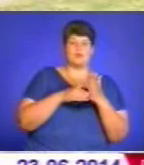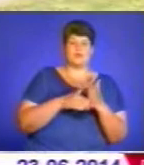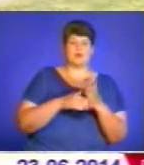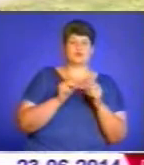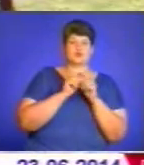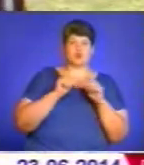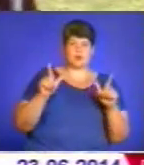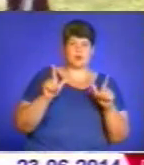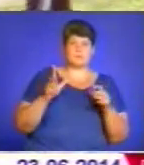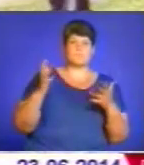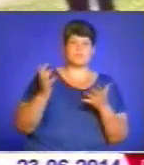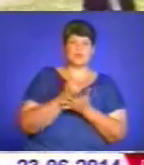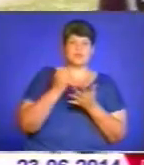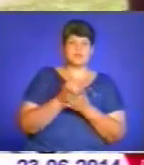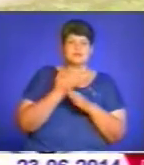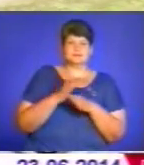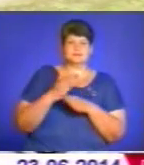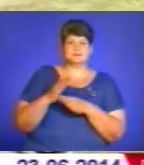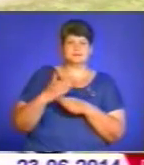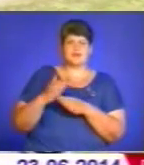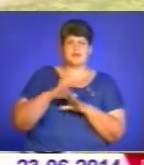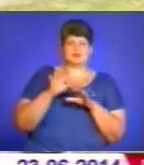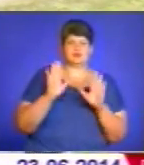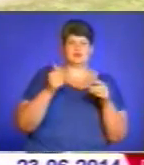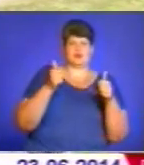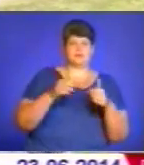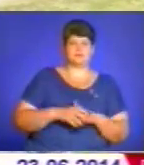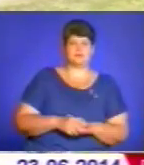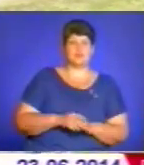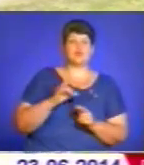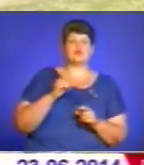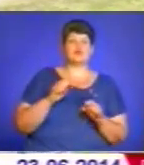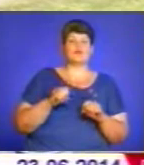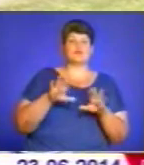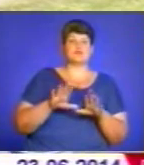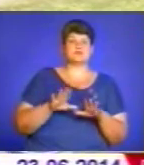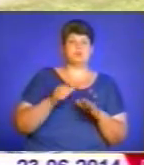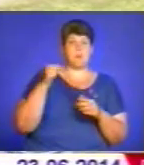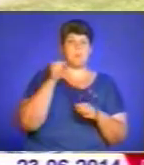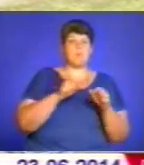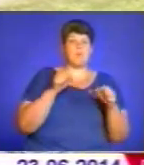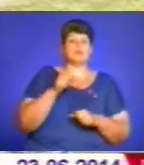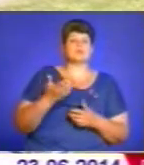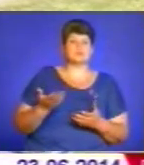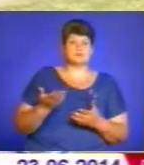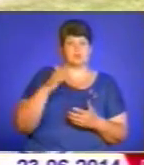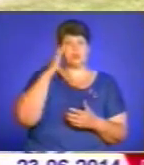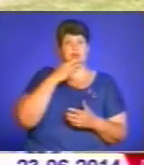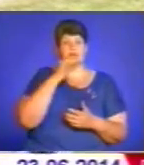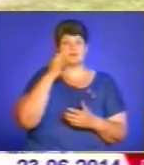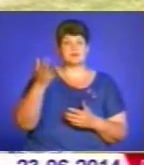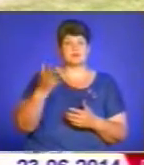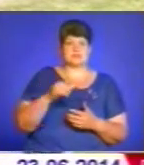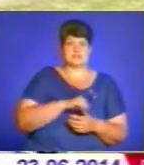Получається все помаленьку і все буде добре. Чому ти вирішив піти на бокс? Тату сказав чи сам?